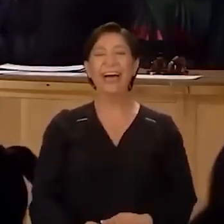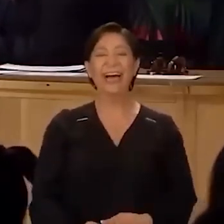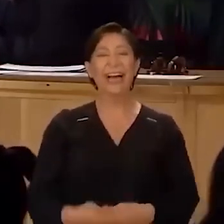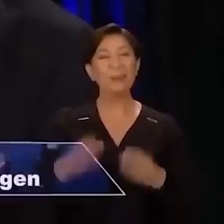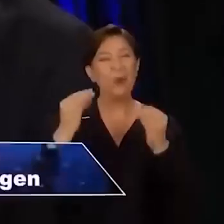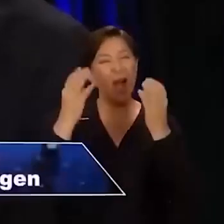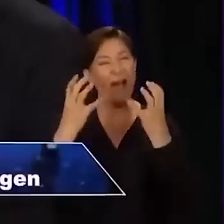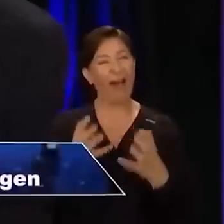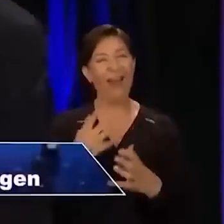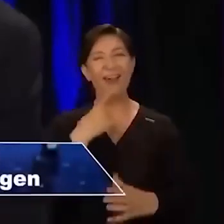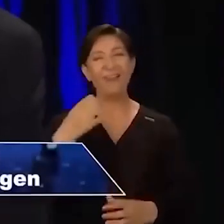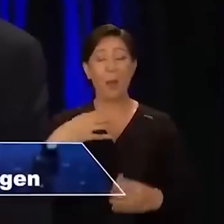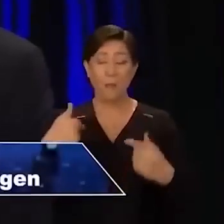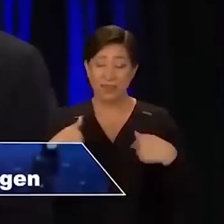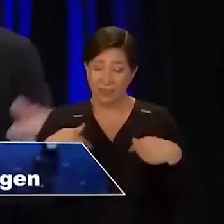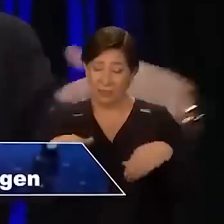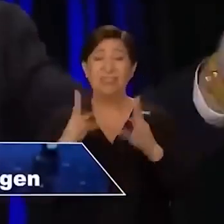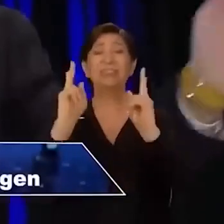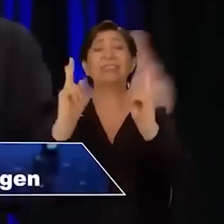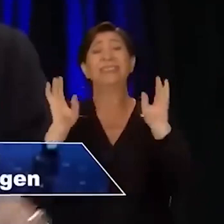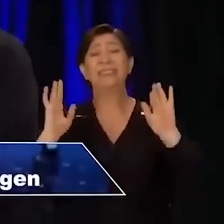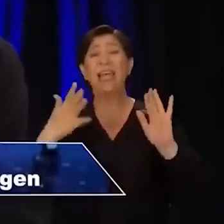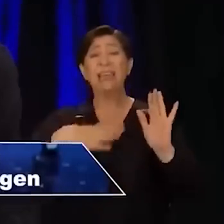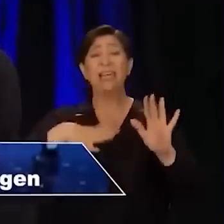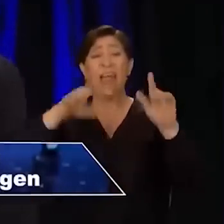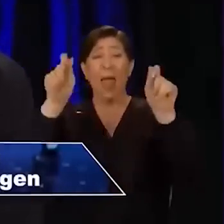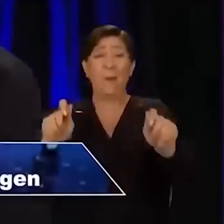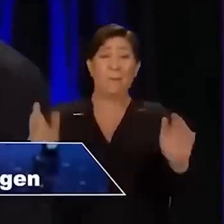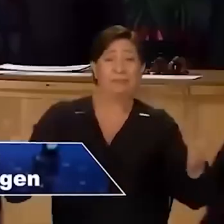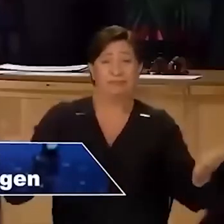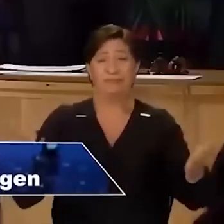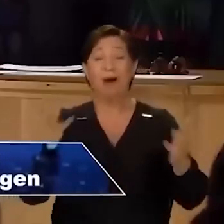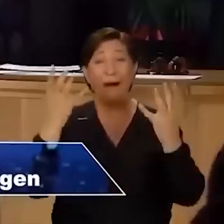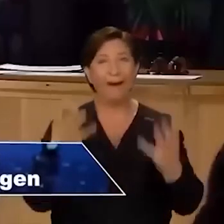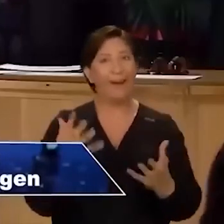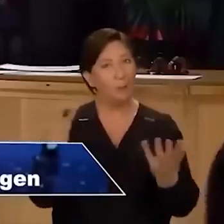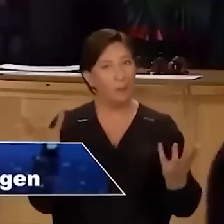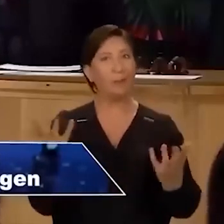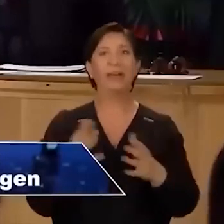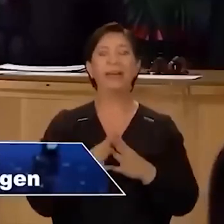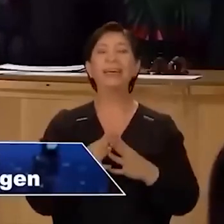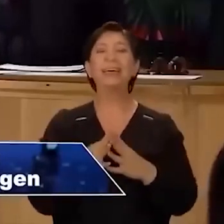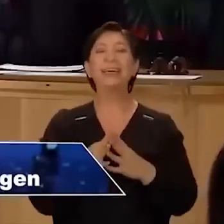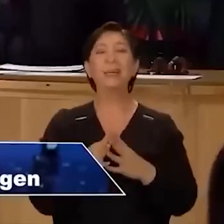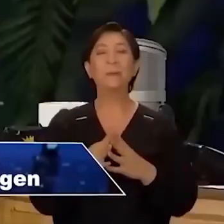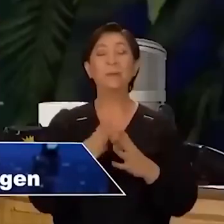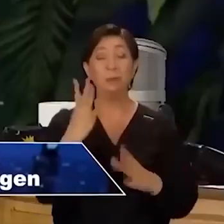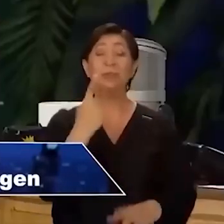Çok ağır muamele. Benden çıktıktan sonra sizin. Al tepe tepe kullan. Ama bir şey söyleyeceğim. Zaten